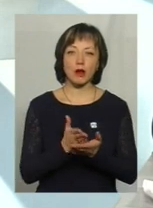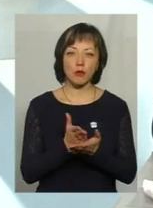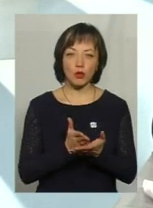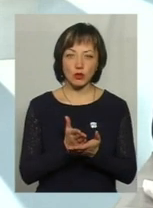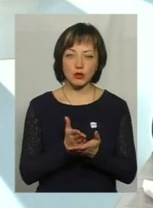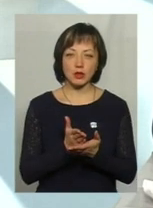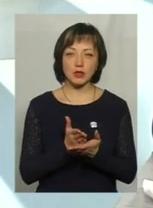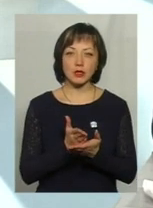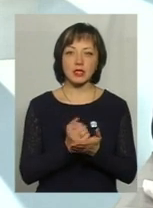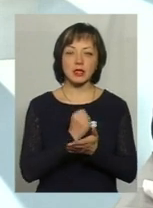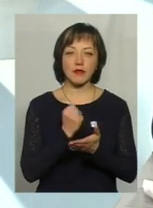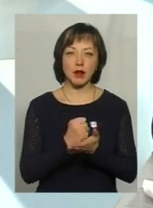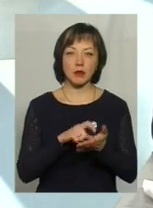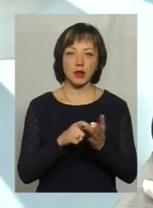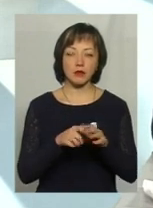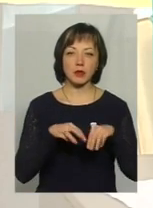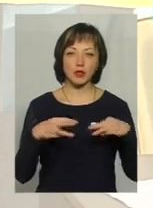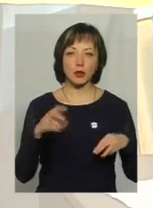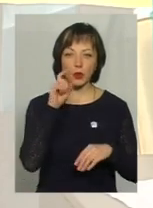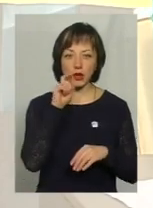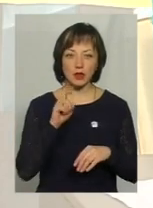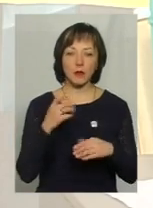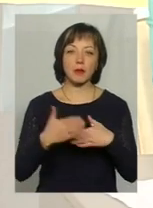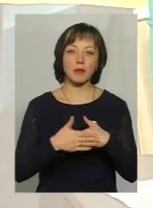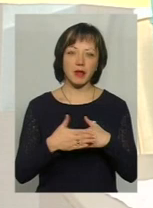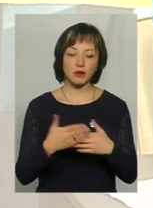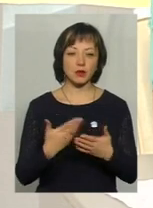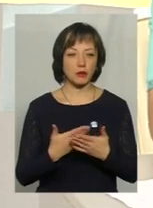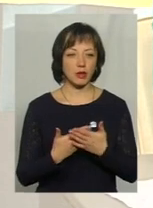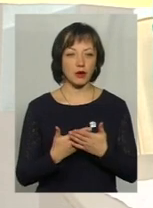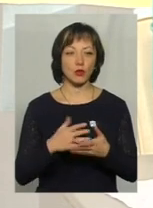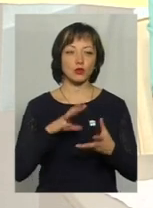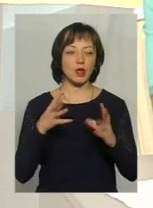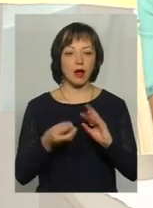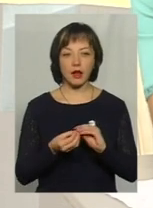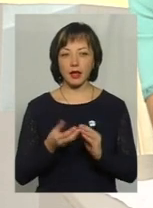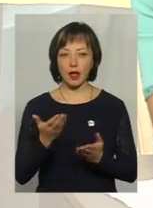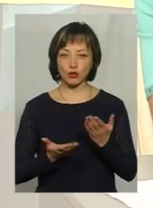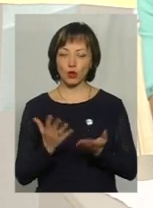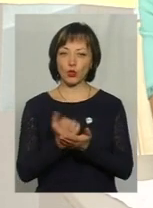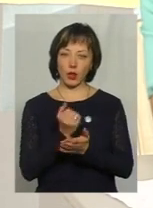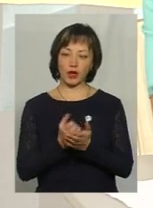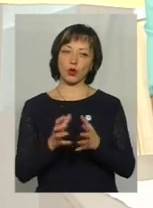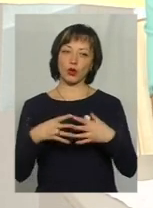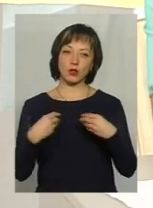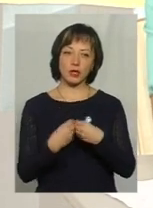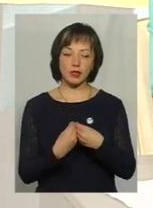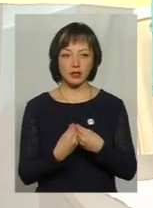затвердені Кабінетом Міністрів України. Тобто, приблизно, скажімо так, узагальнено це. Якщо дохід родини